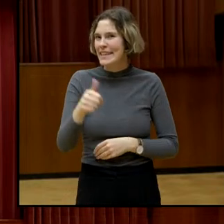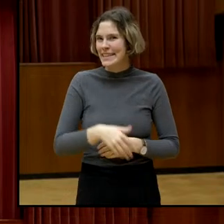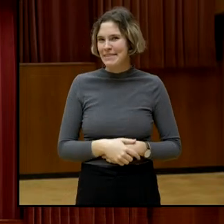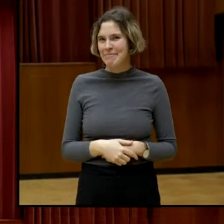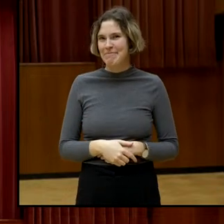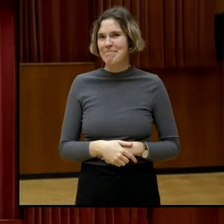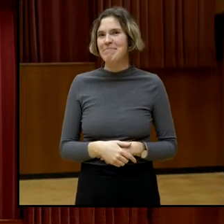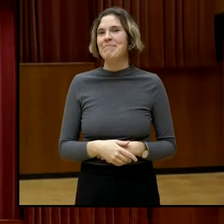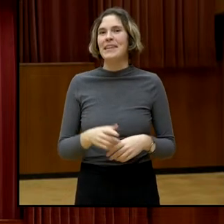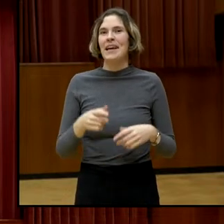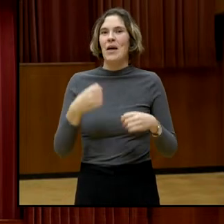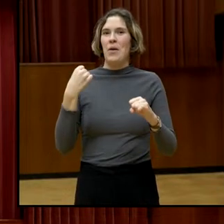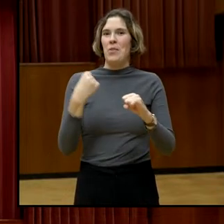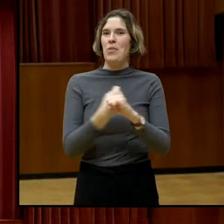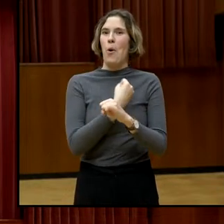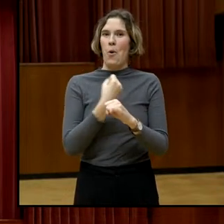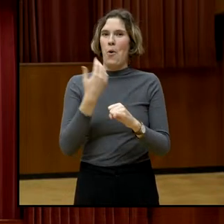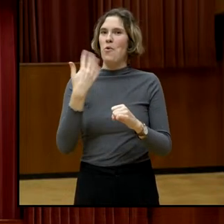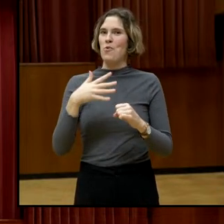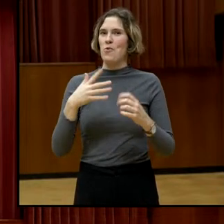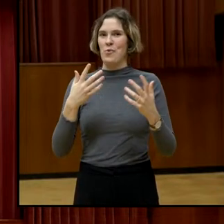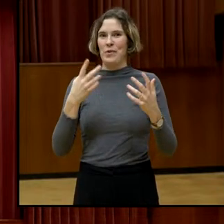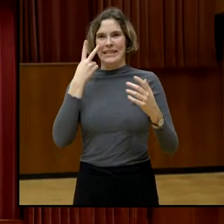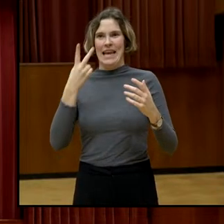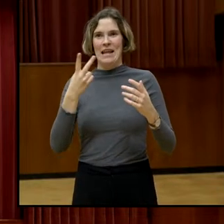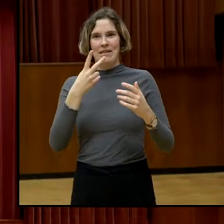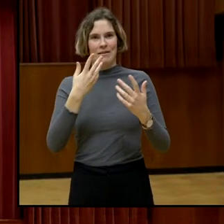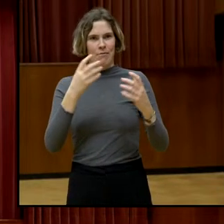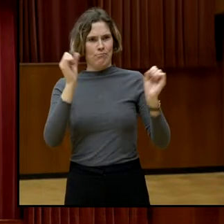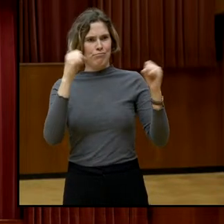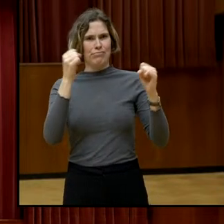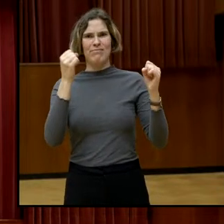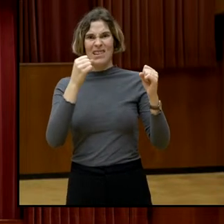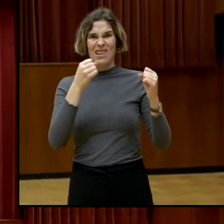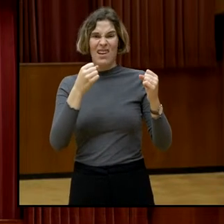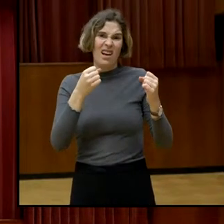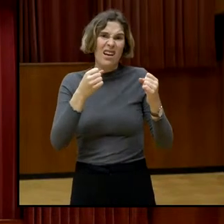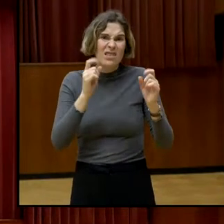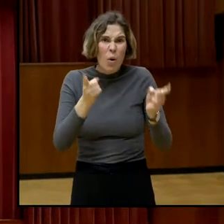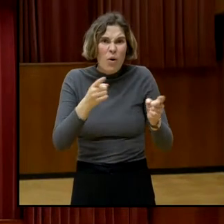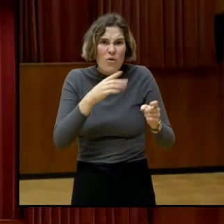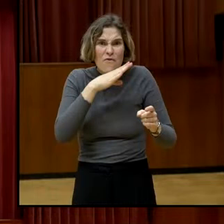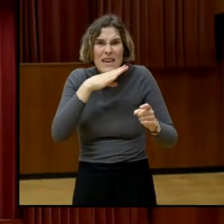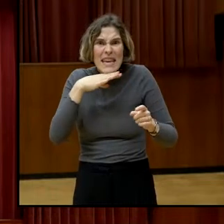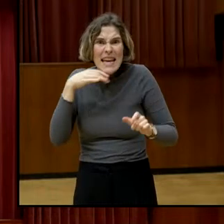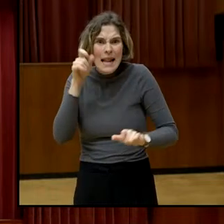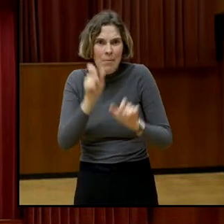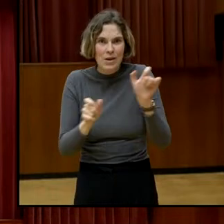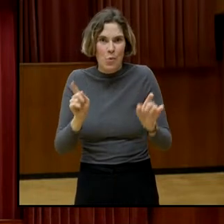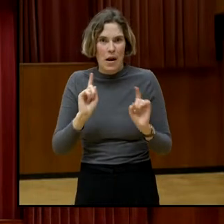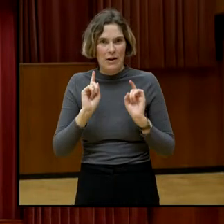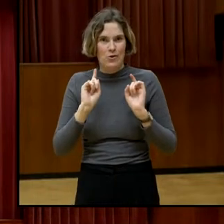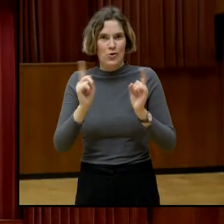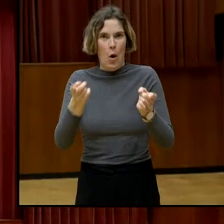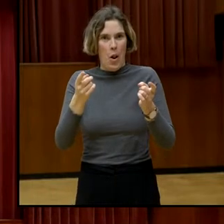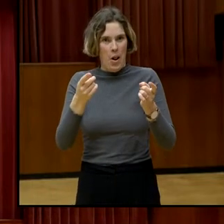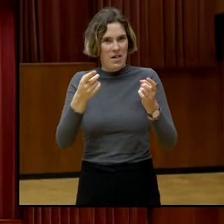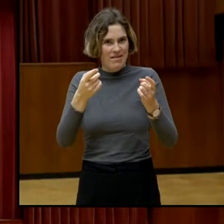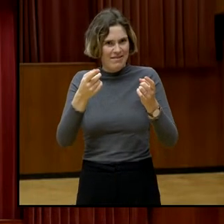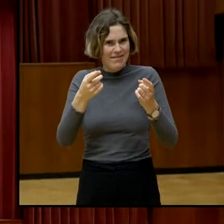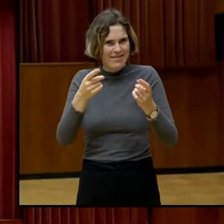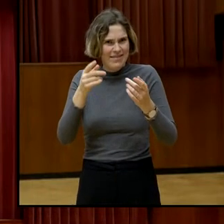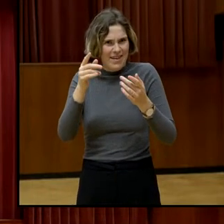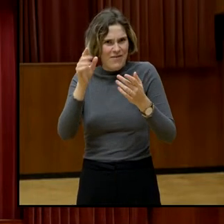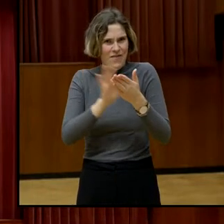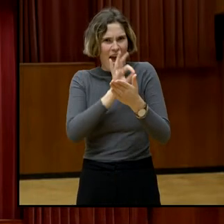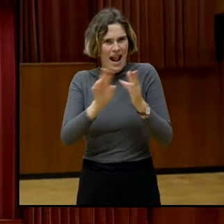Es gibt doch eine große Einigkeit, dass das möglichst viele sein sollen und eine genaue Zahl gibt sozusagen nicht das richtige